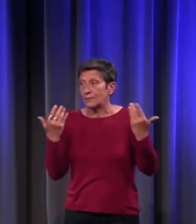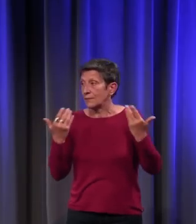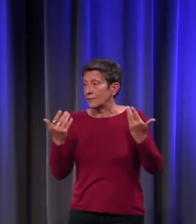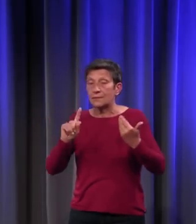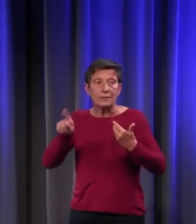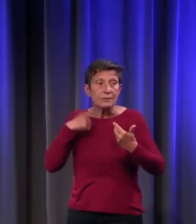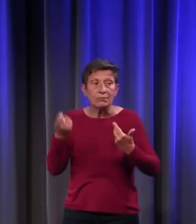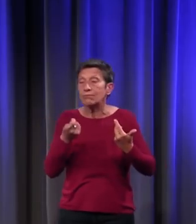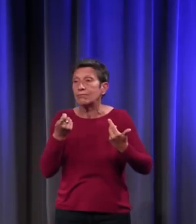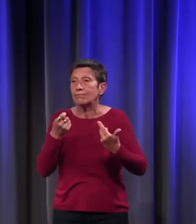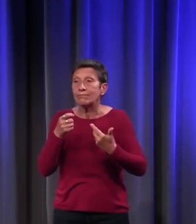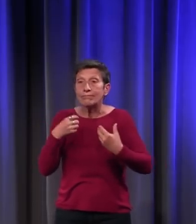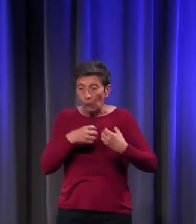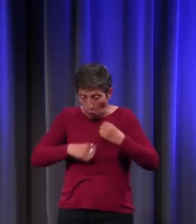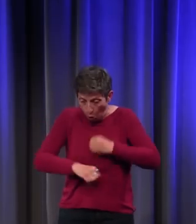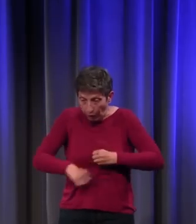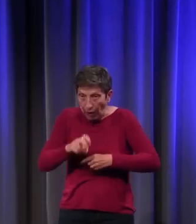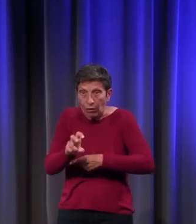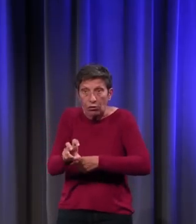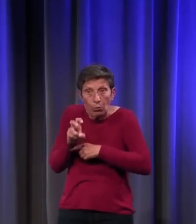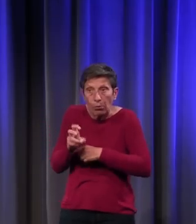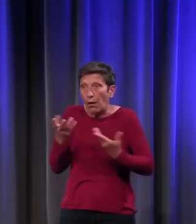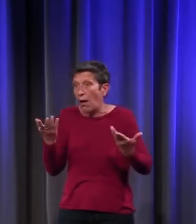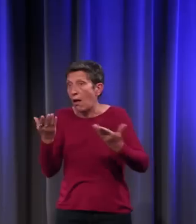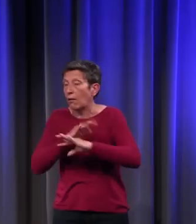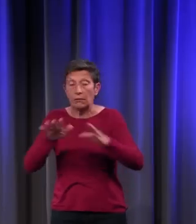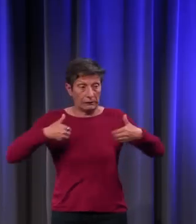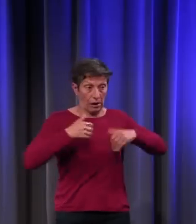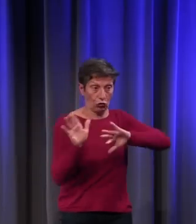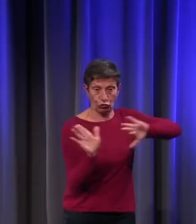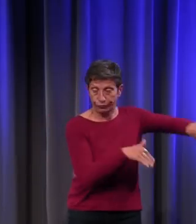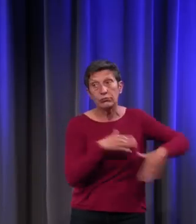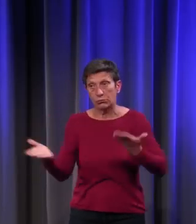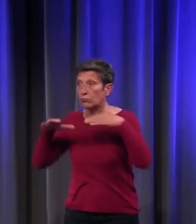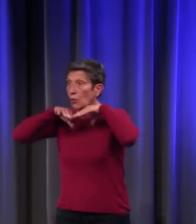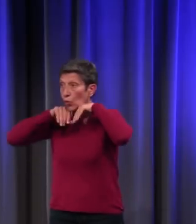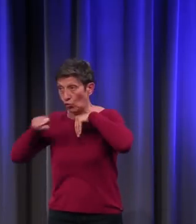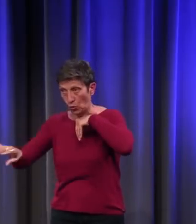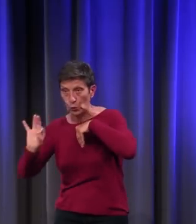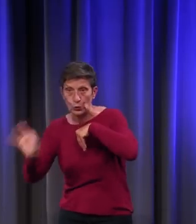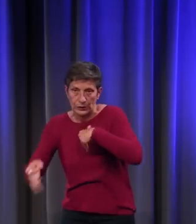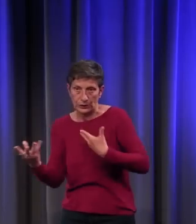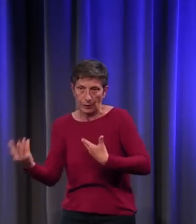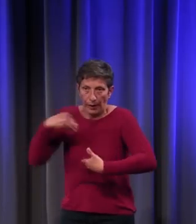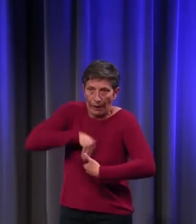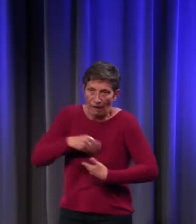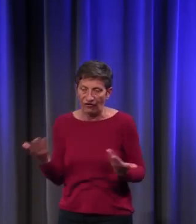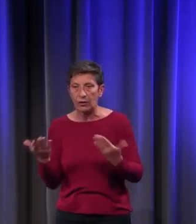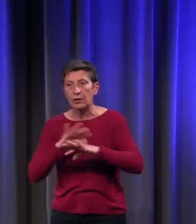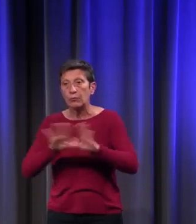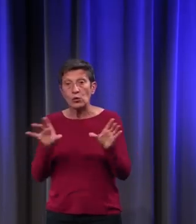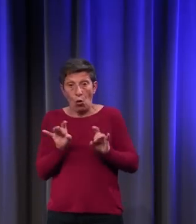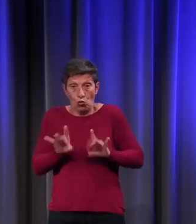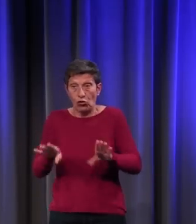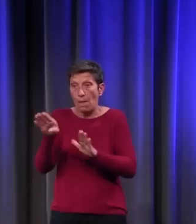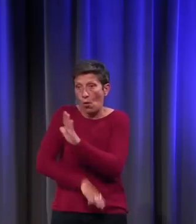greffe de peau, etc., se font sur le porc et pas sur le singe. Il y moins de rejet, en plus. Mais ça, le Moyen Âge le